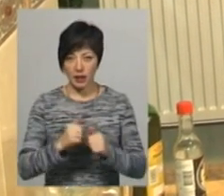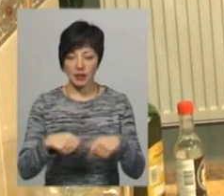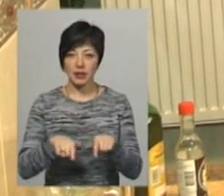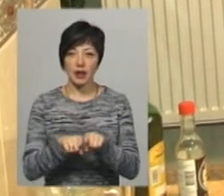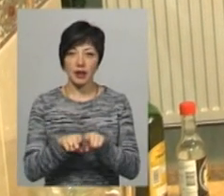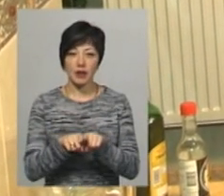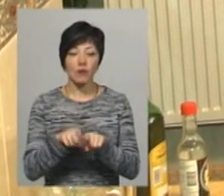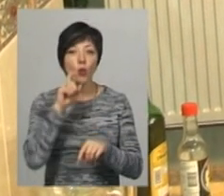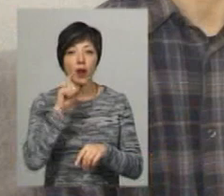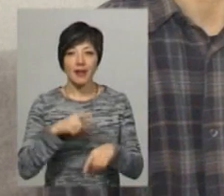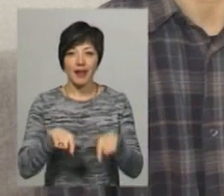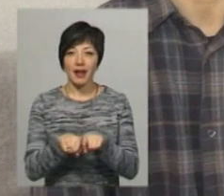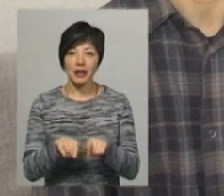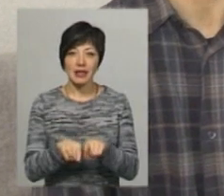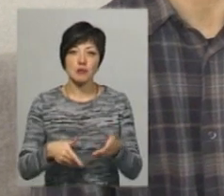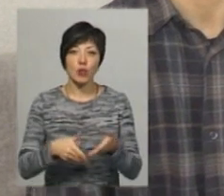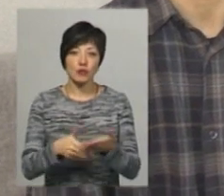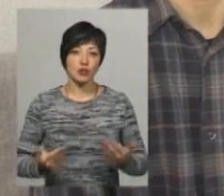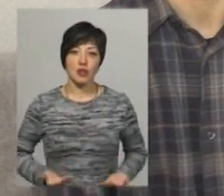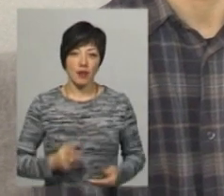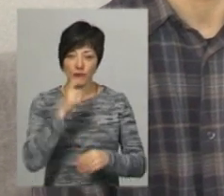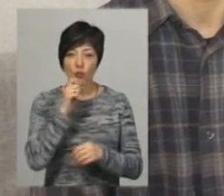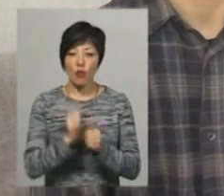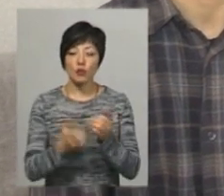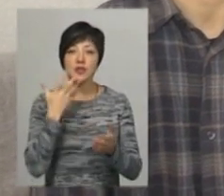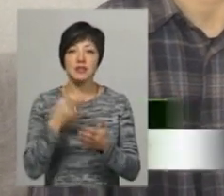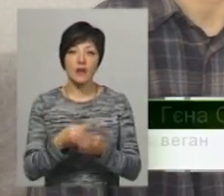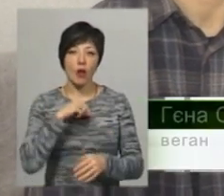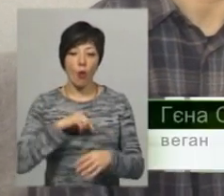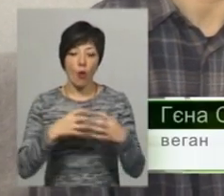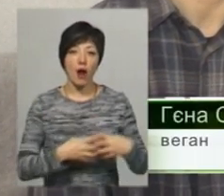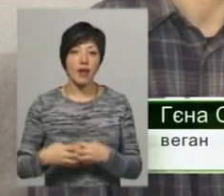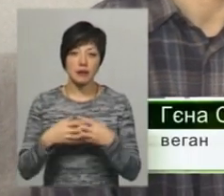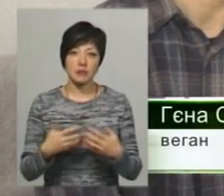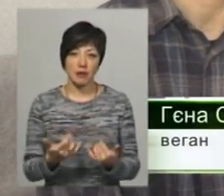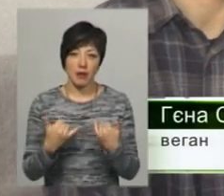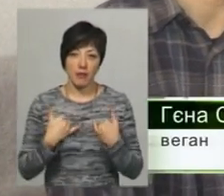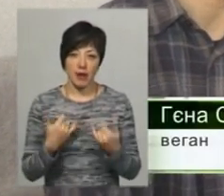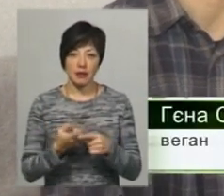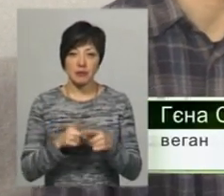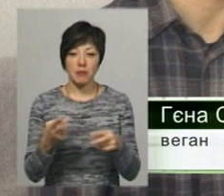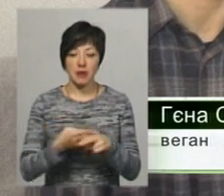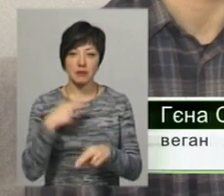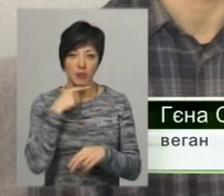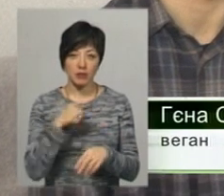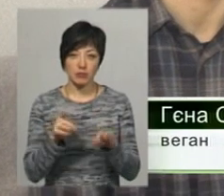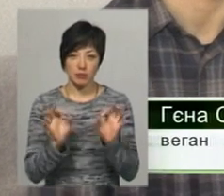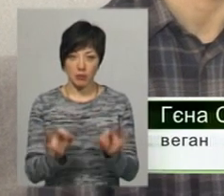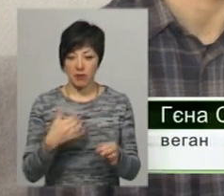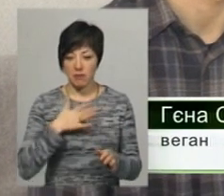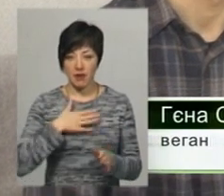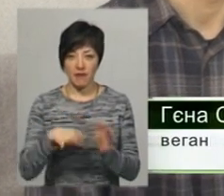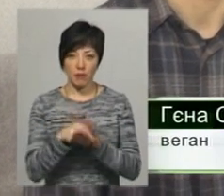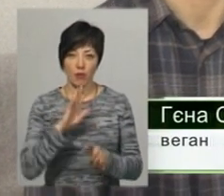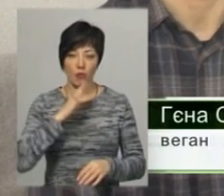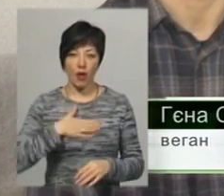життя часто не розуміють. Кожного свій організм, і якщо для мене веганство працює, це мій вибір, це окей, це